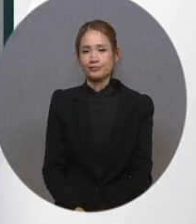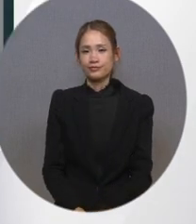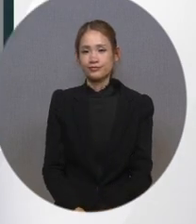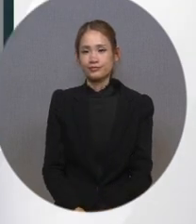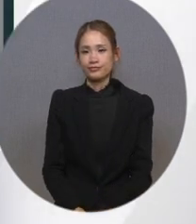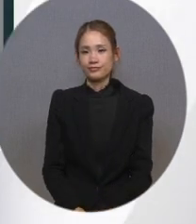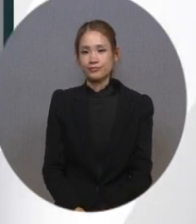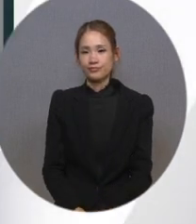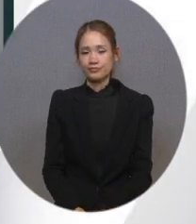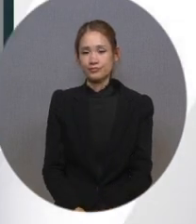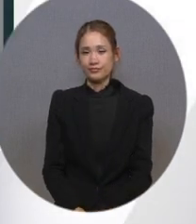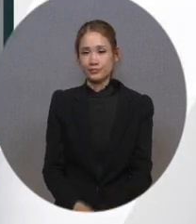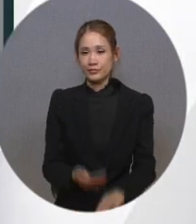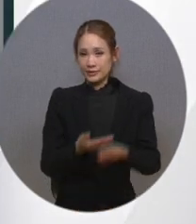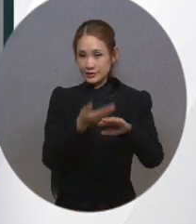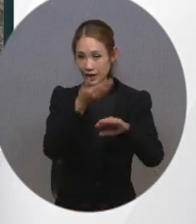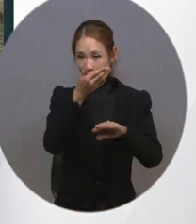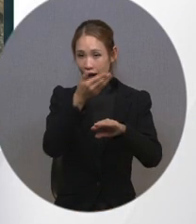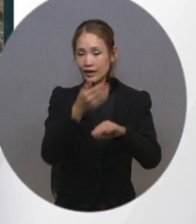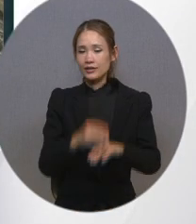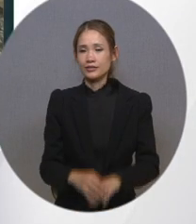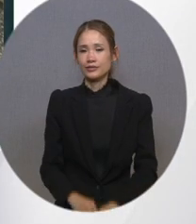먼저 자막 위치 상단입니다.